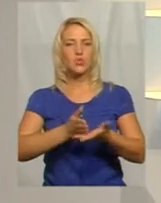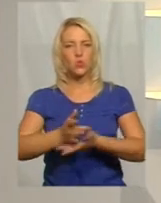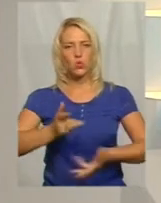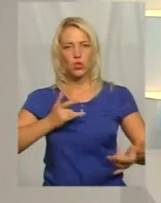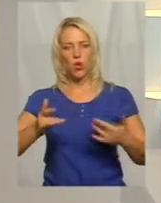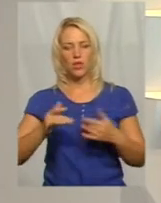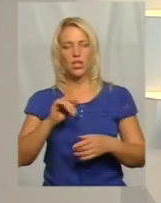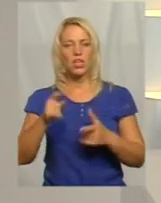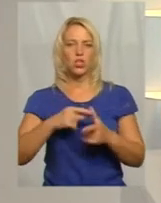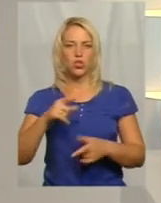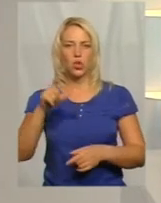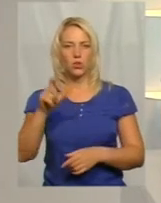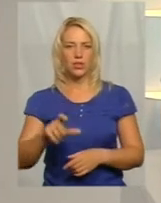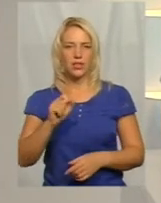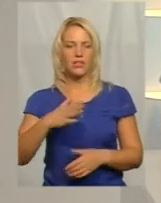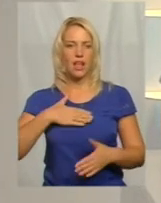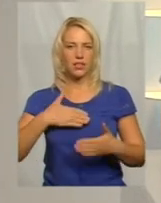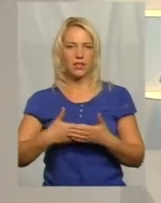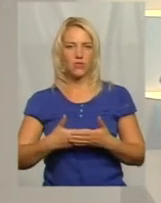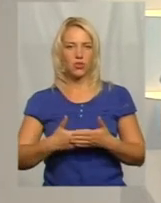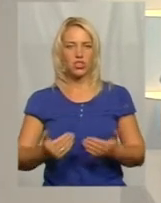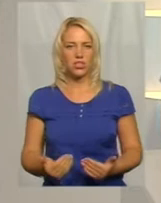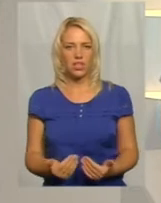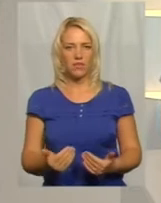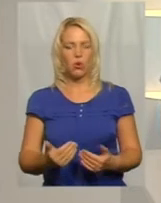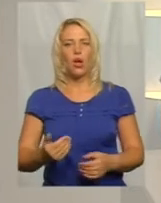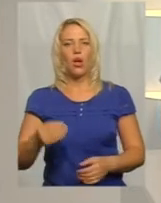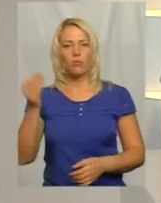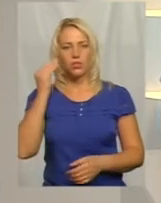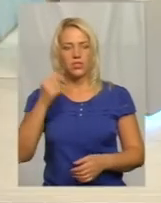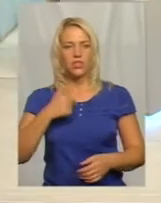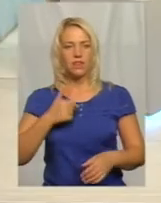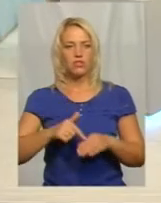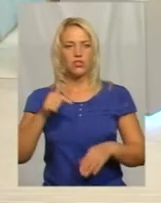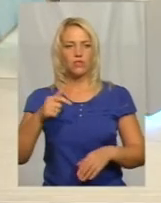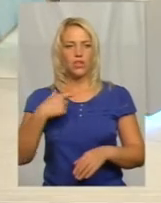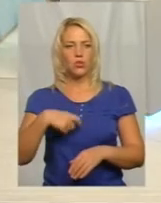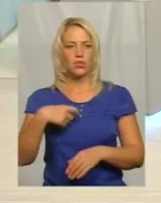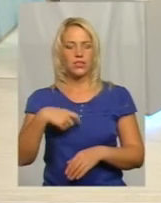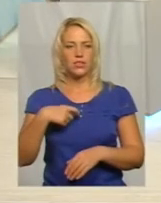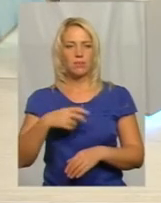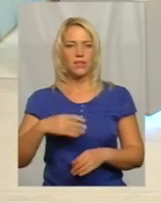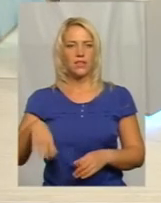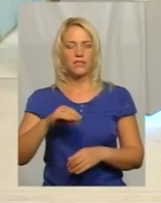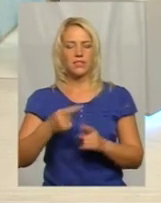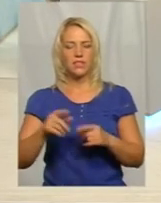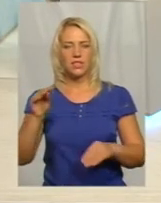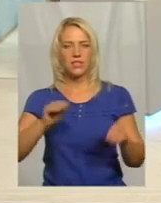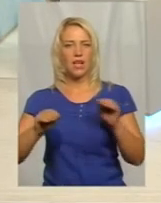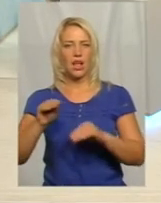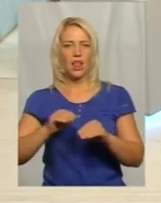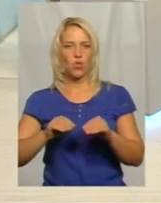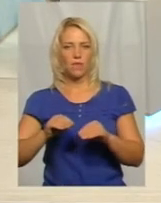активною життєвою позицією? Я відчуваю себе,-перше, людиною. Всі ці складові, вони